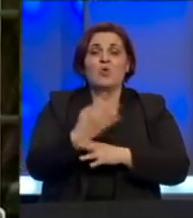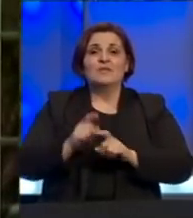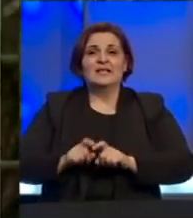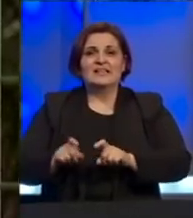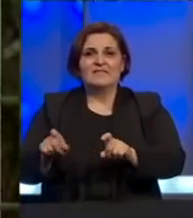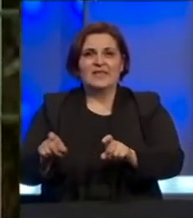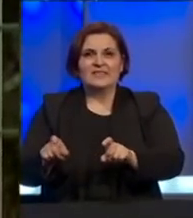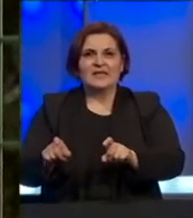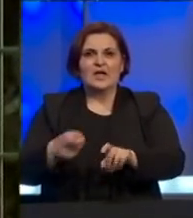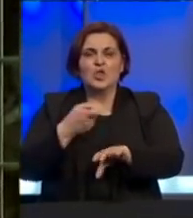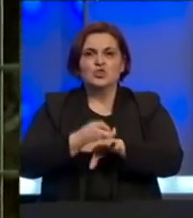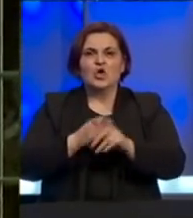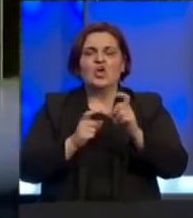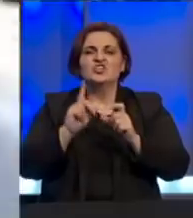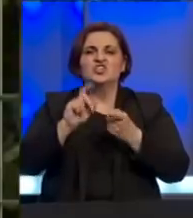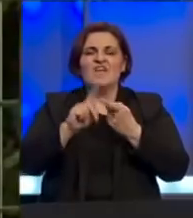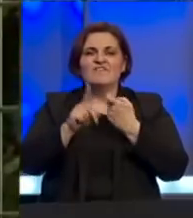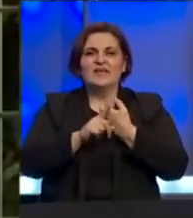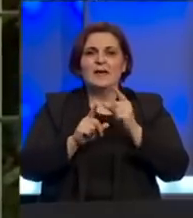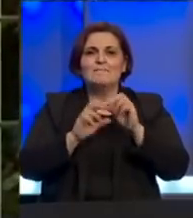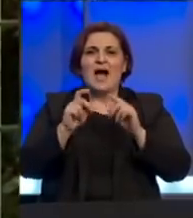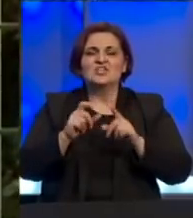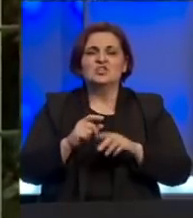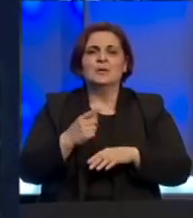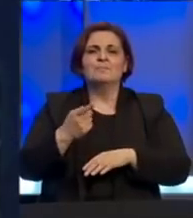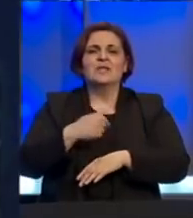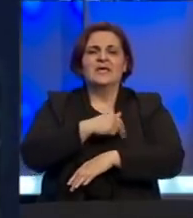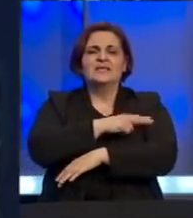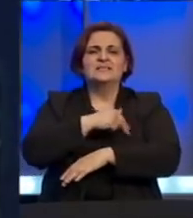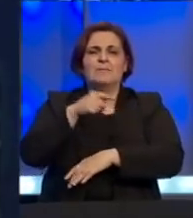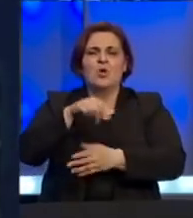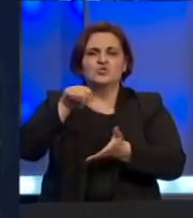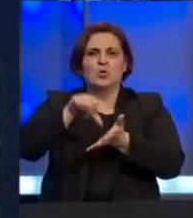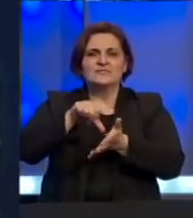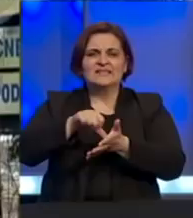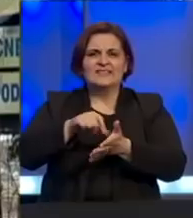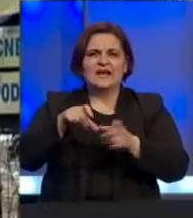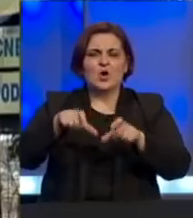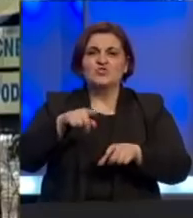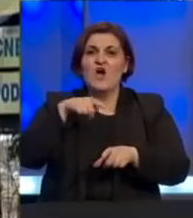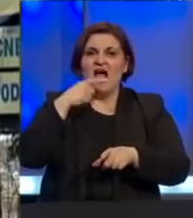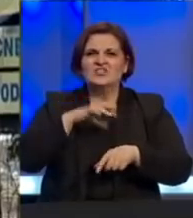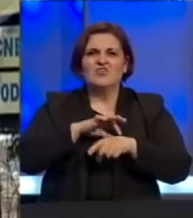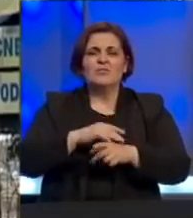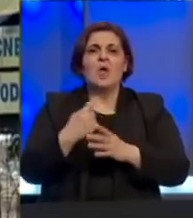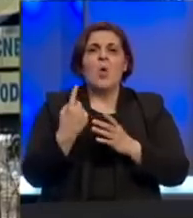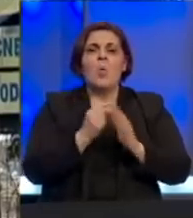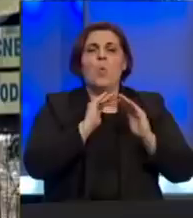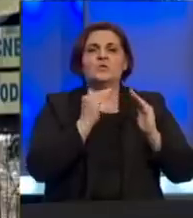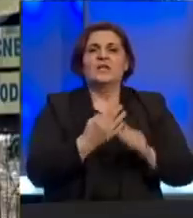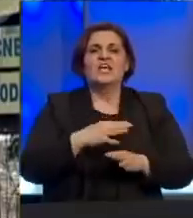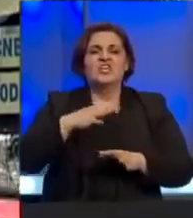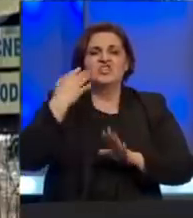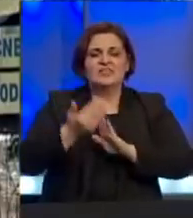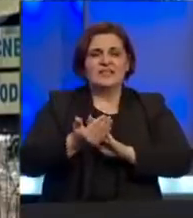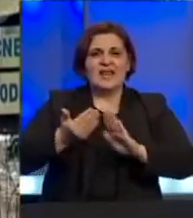-19 epidemiolog Šefik Pašagić. Iz Univerzitetskog kliničkog centra navode kako je pacijent doveden u izolatoriji četiri